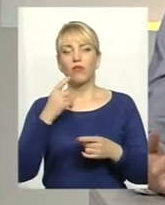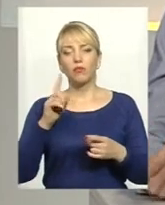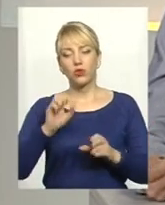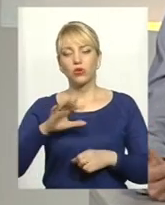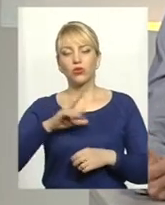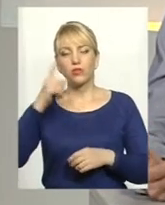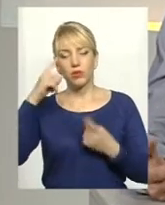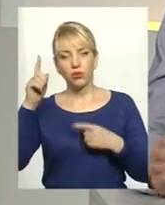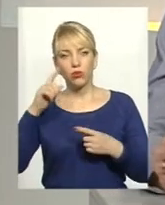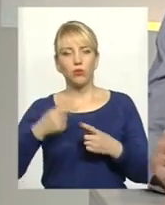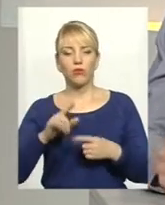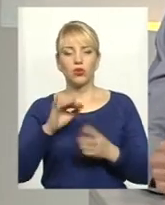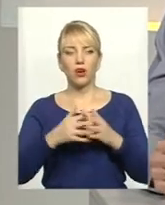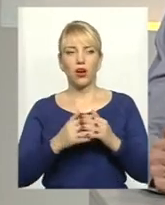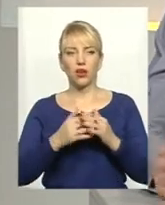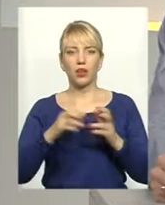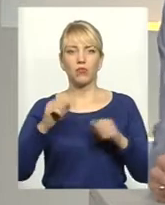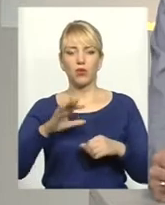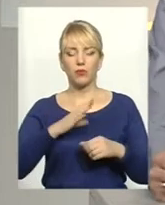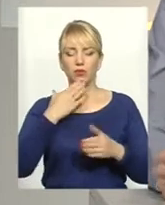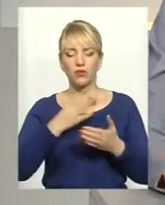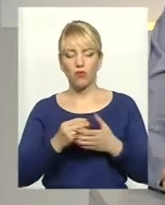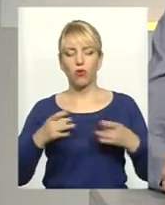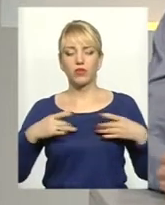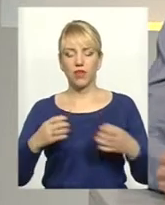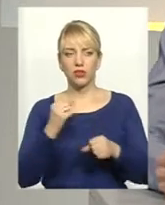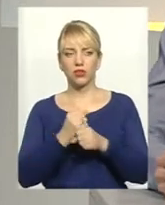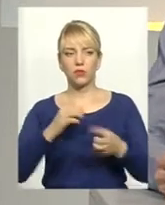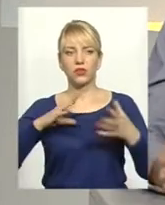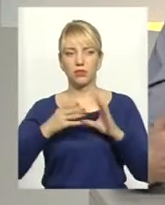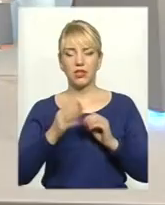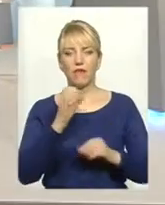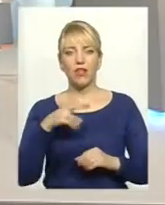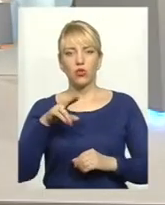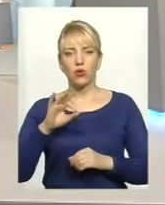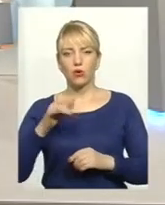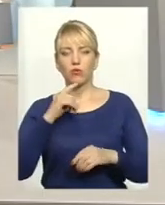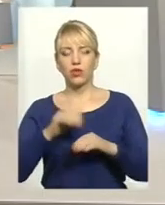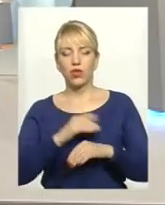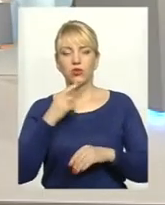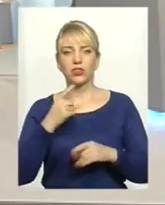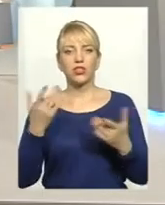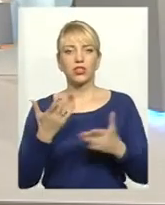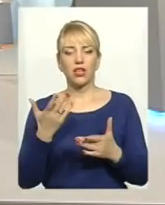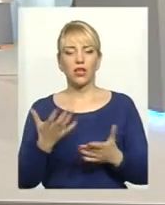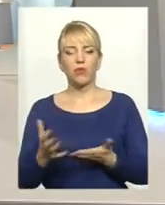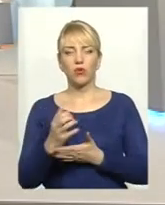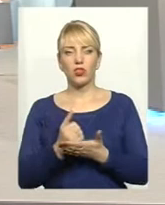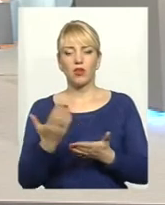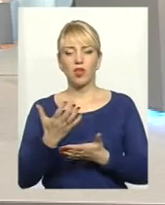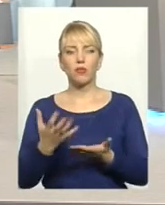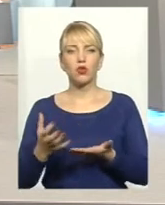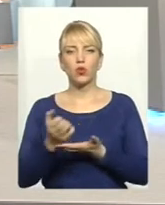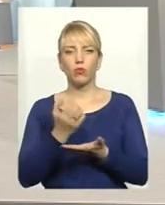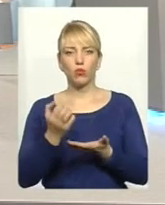свого професійного свята вже могли підбивати певні підсумки. Тож, будь ласка, пані Ванду, скажіть, з якими урожаєми, з якими здобутками до свого свята